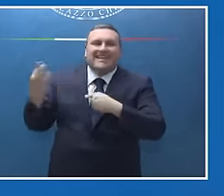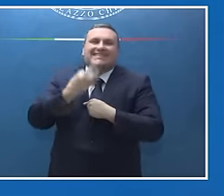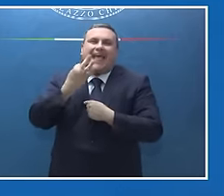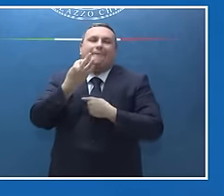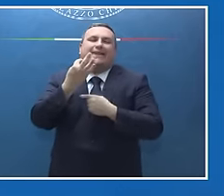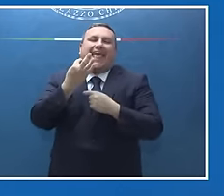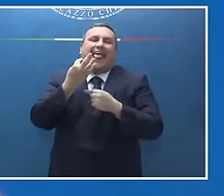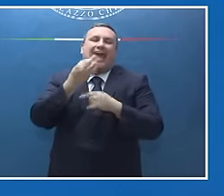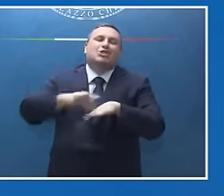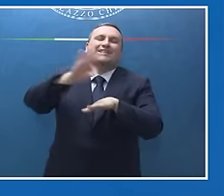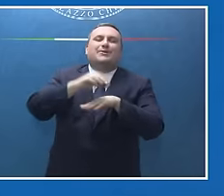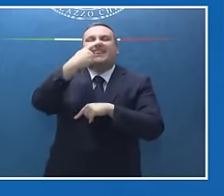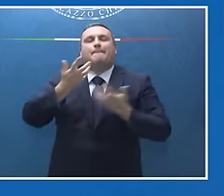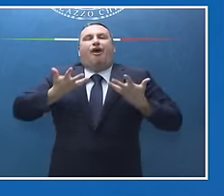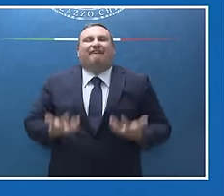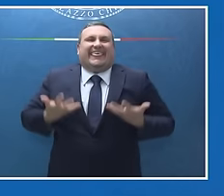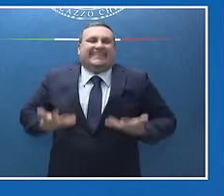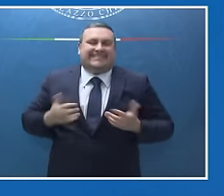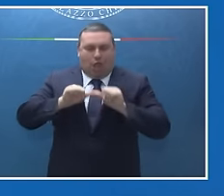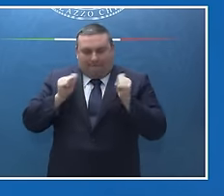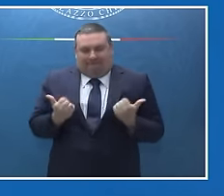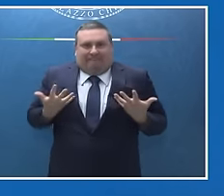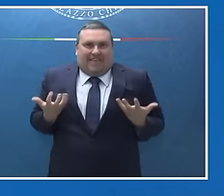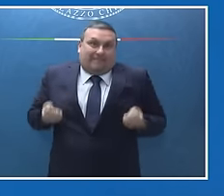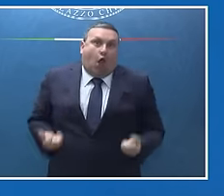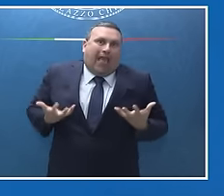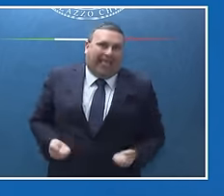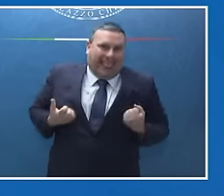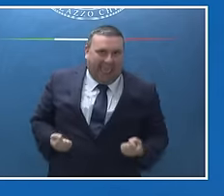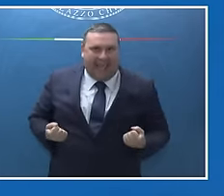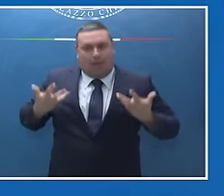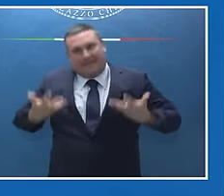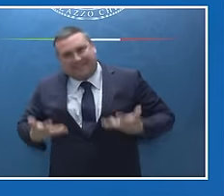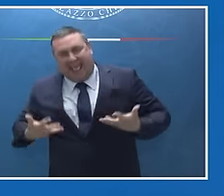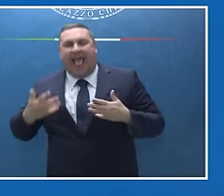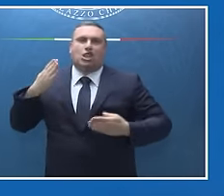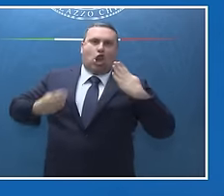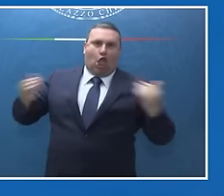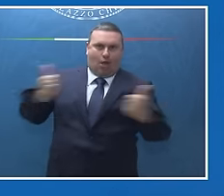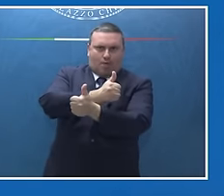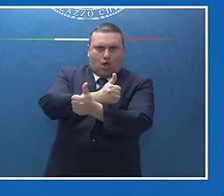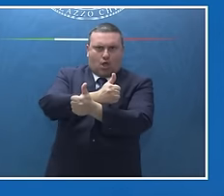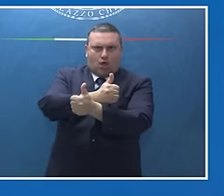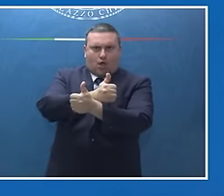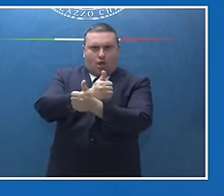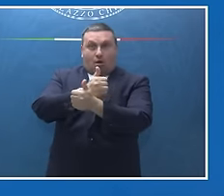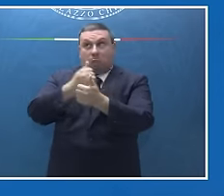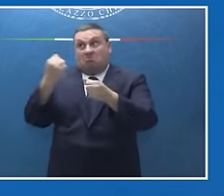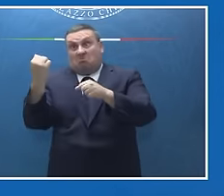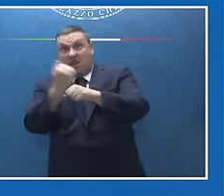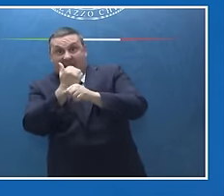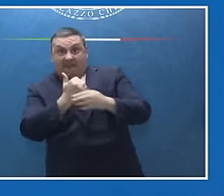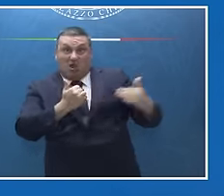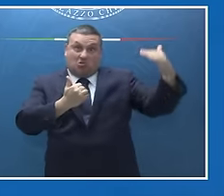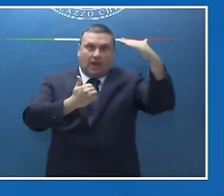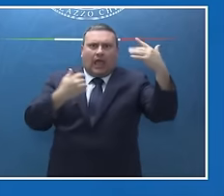e questo consentiva agli esseri umani, alle persone di concentrarsi sui lavori più alti, sui lavori di organizzazione, sui lavori